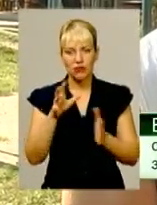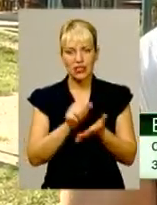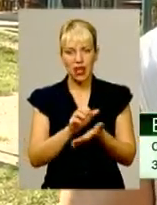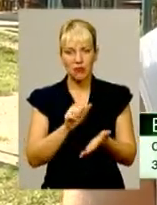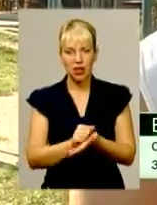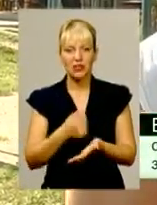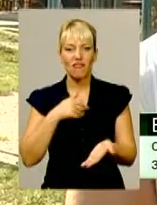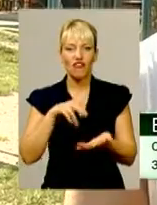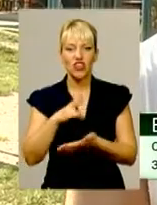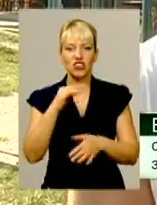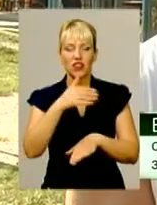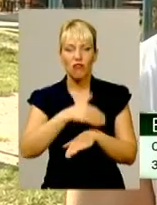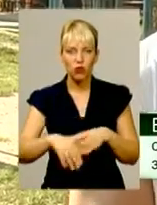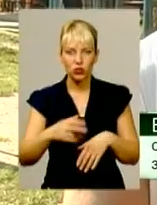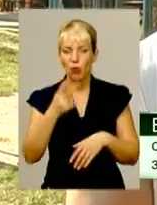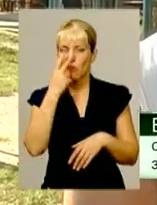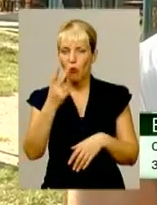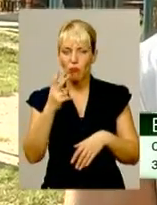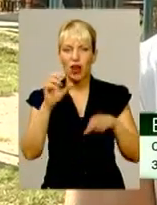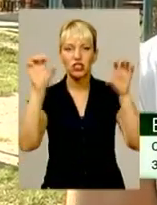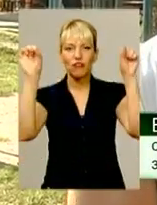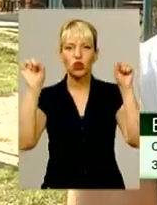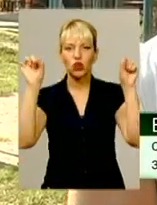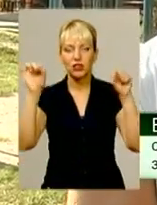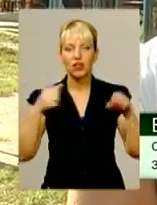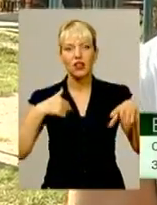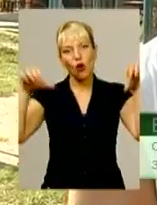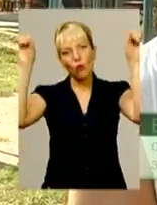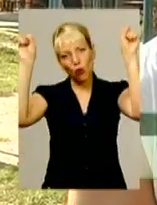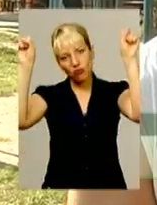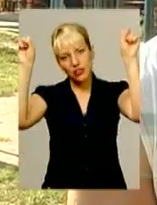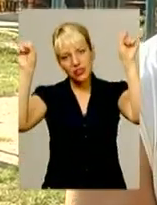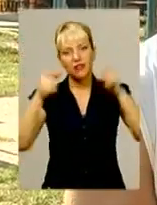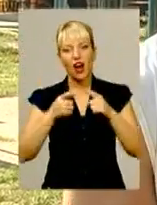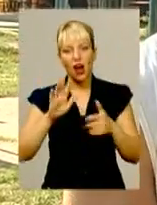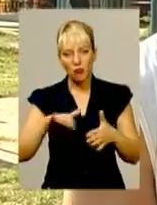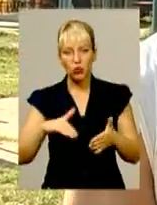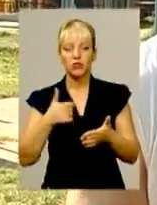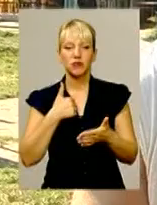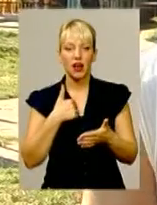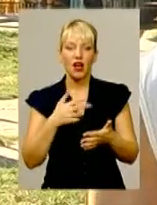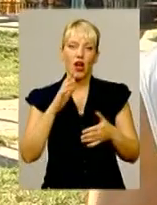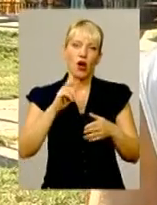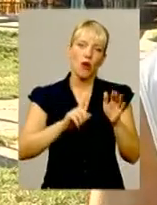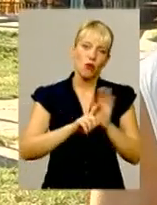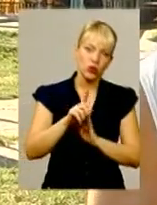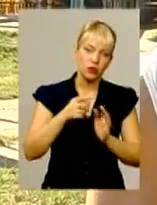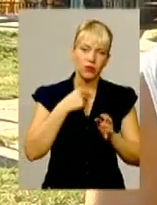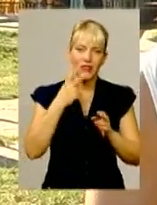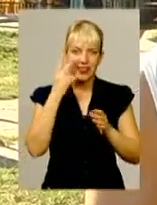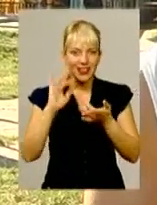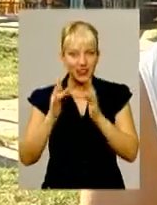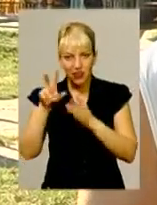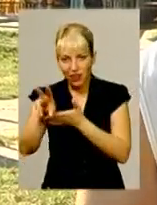побачив турнік, провисів, пізніше в інтернеті ввів кілька відео, я почав крутити сонечко і тому подібне.